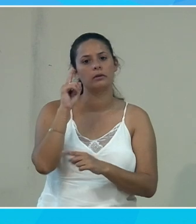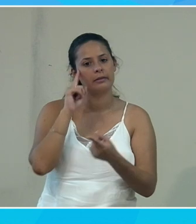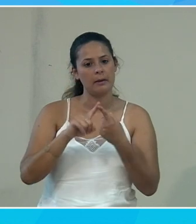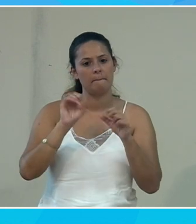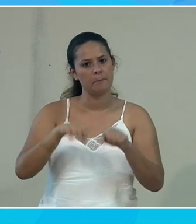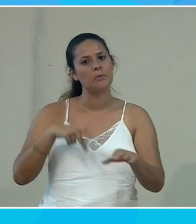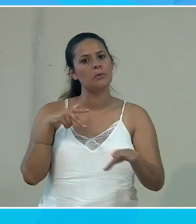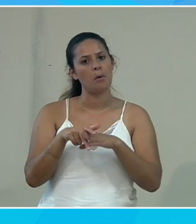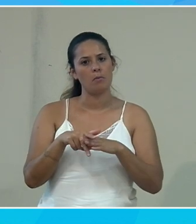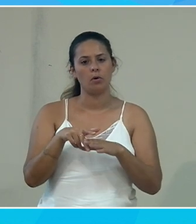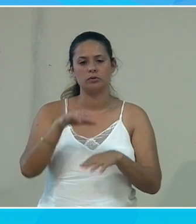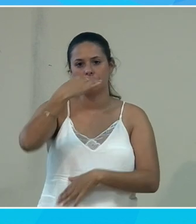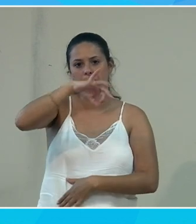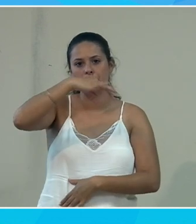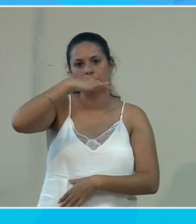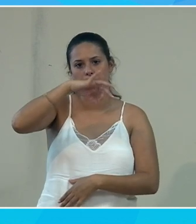pouvoir commencer à faire de la dictée.